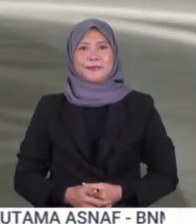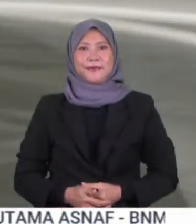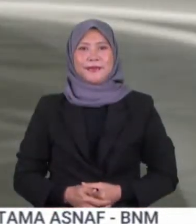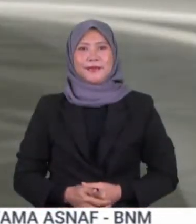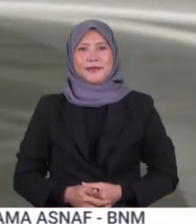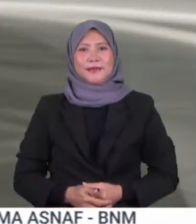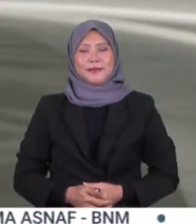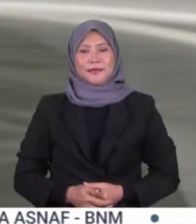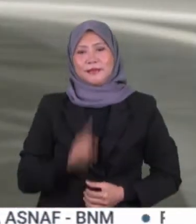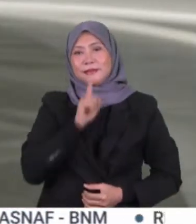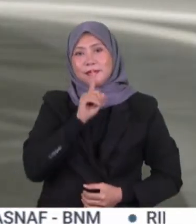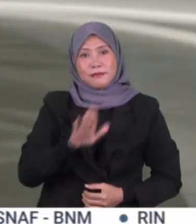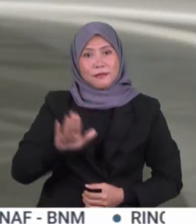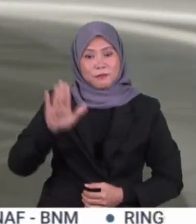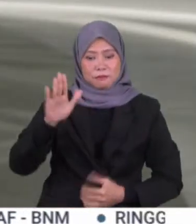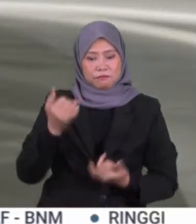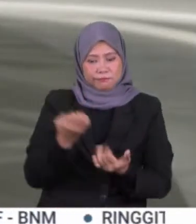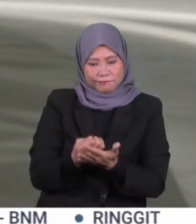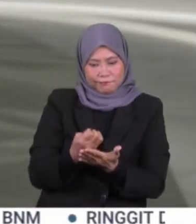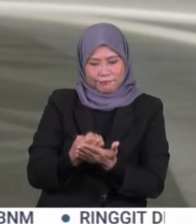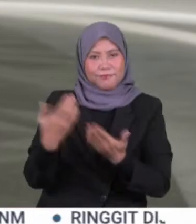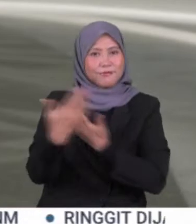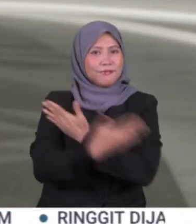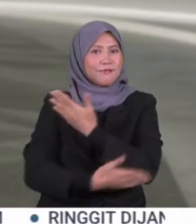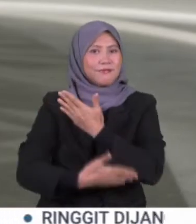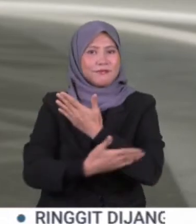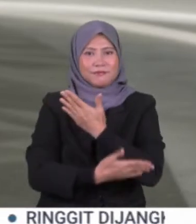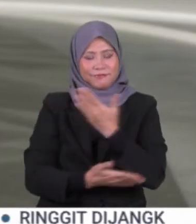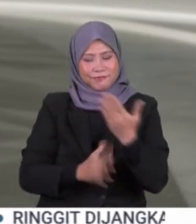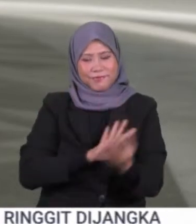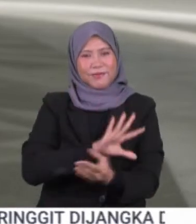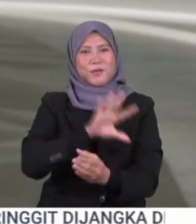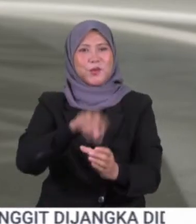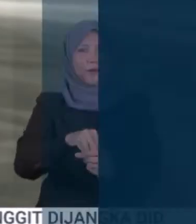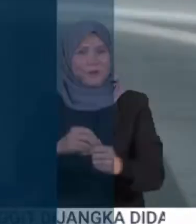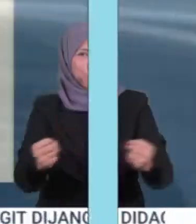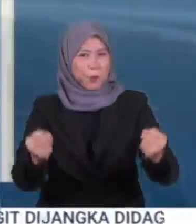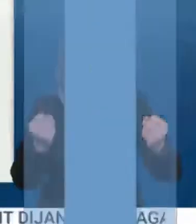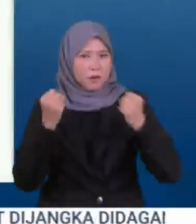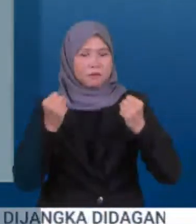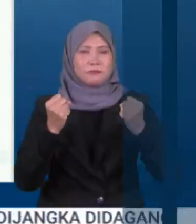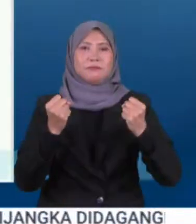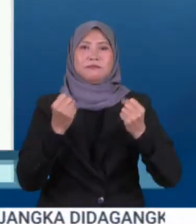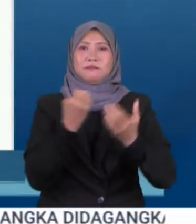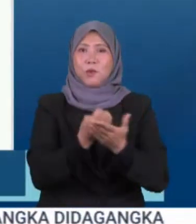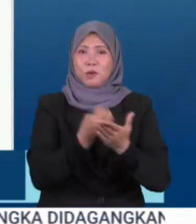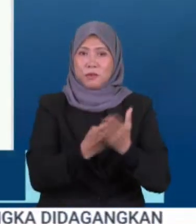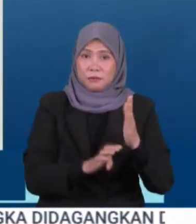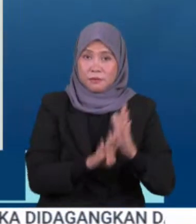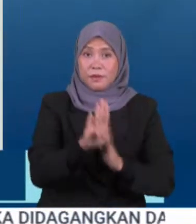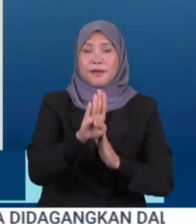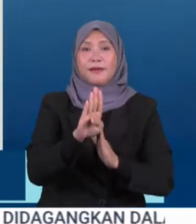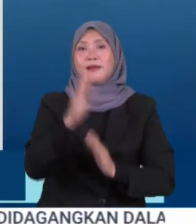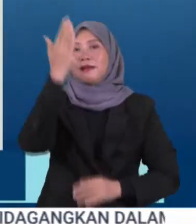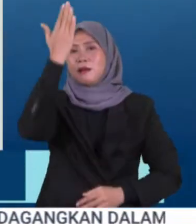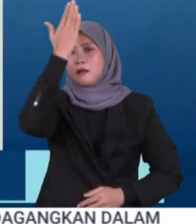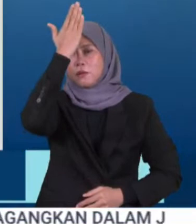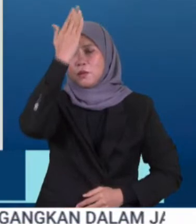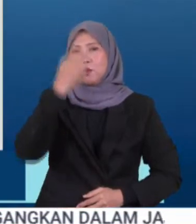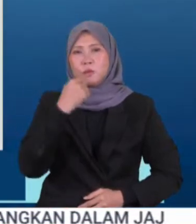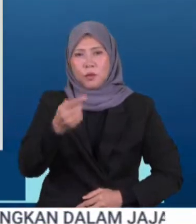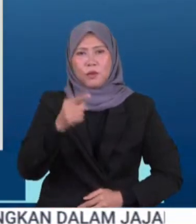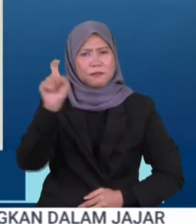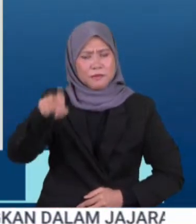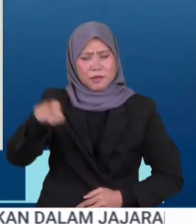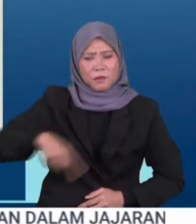Bagi menjamin pertumbuhan ekonomi negara lebih inklusif, kukuh dan mampuan yang di Pertuan Agung menyeru semua pihak